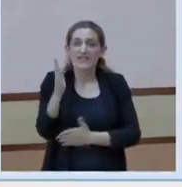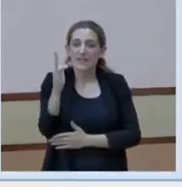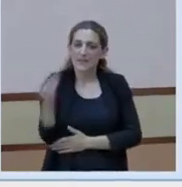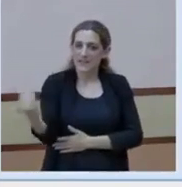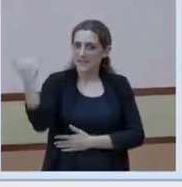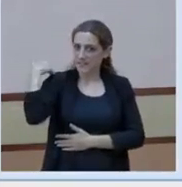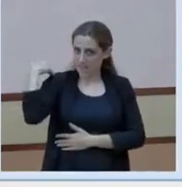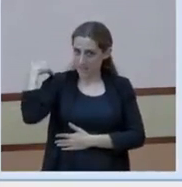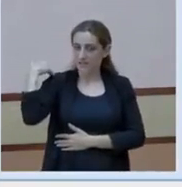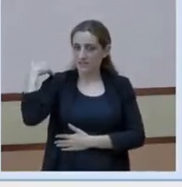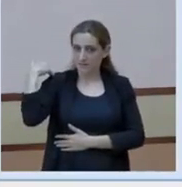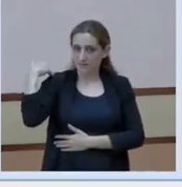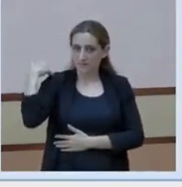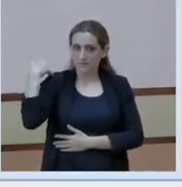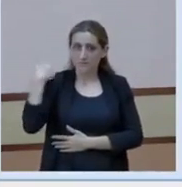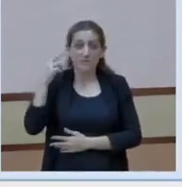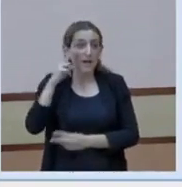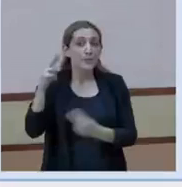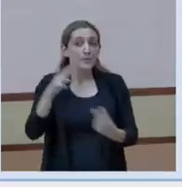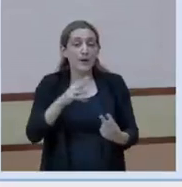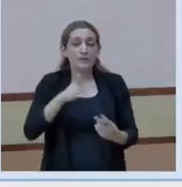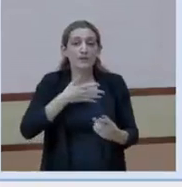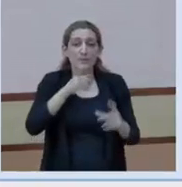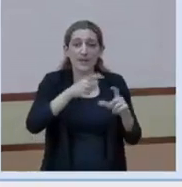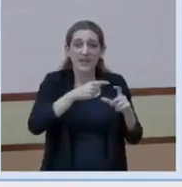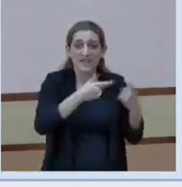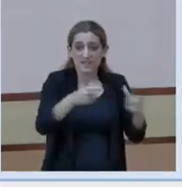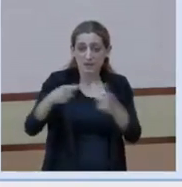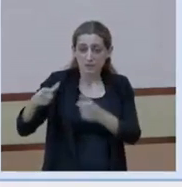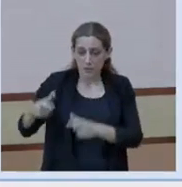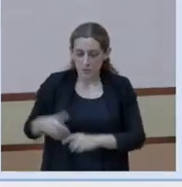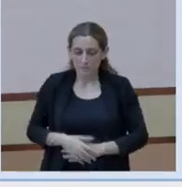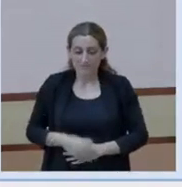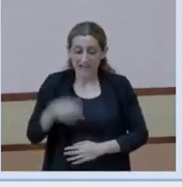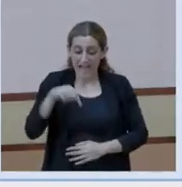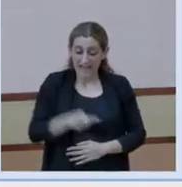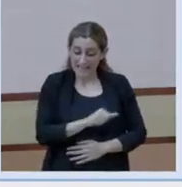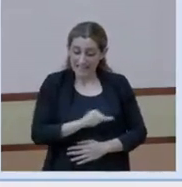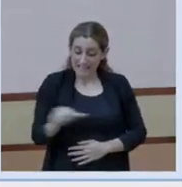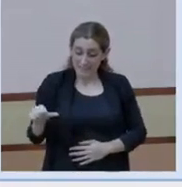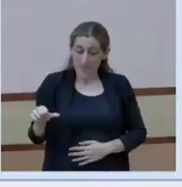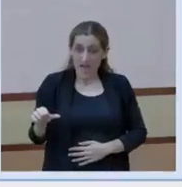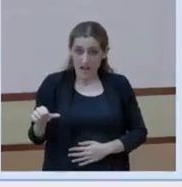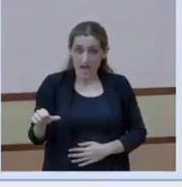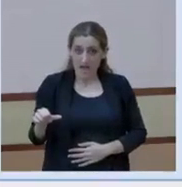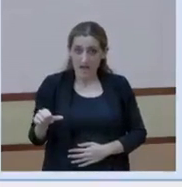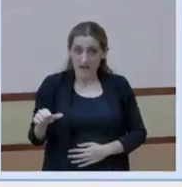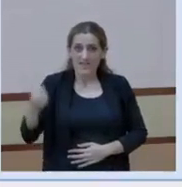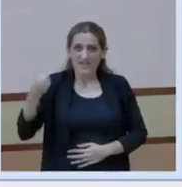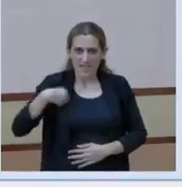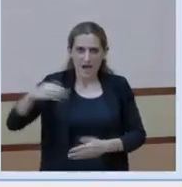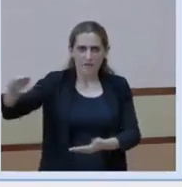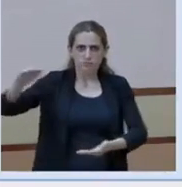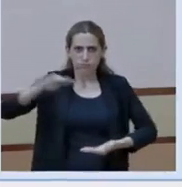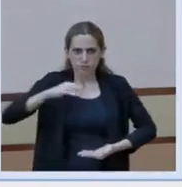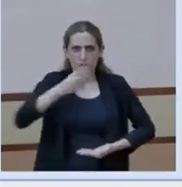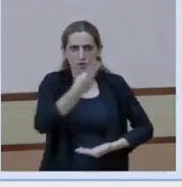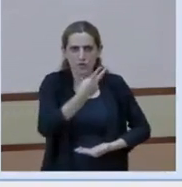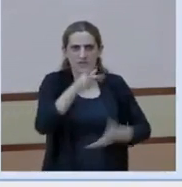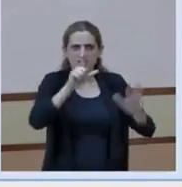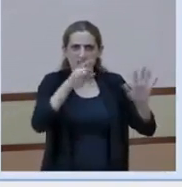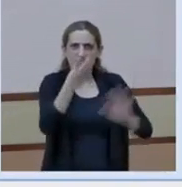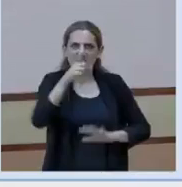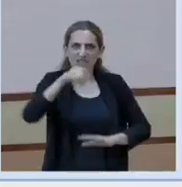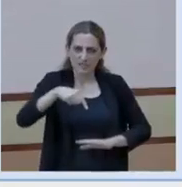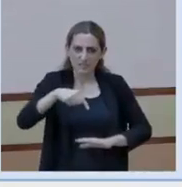distribució i en relació a això, durant aquesta setmana ja hem rebut les 273.000 de